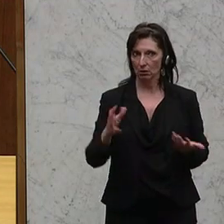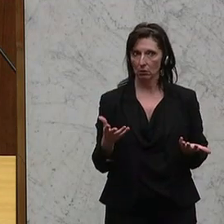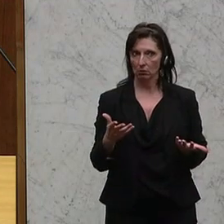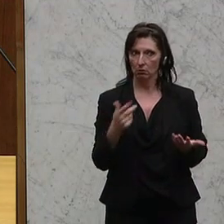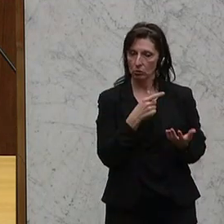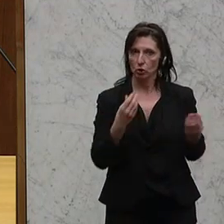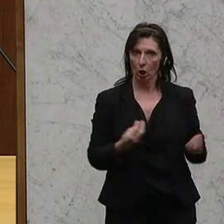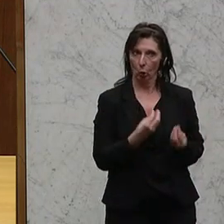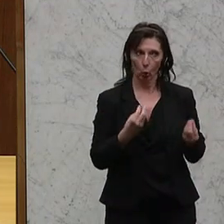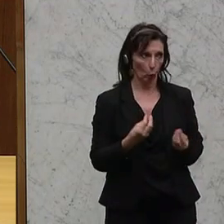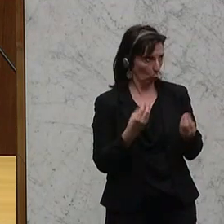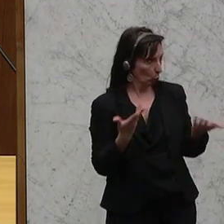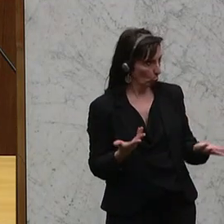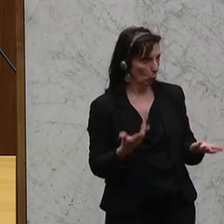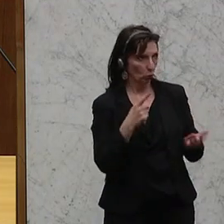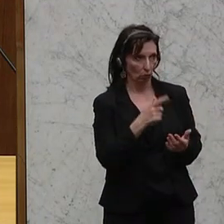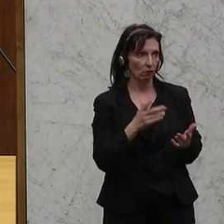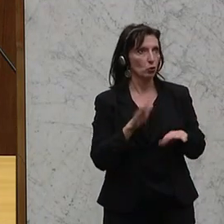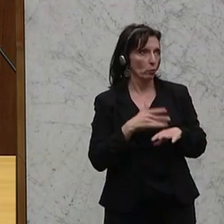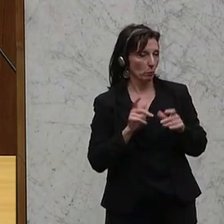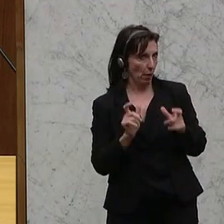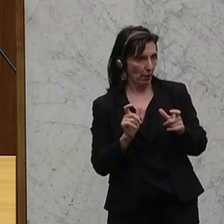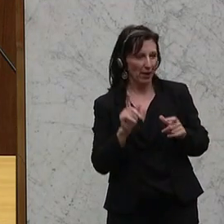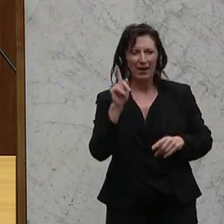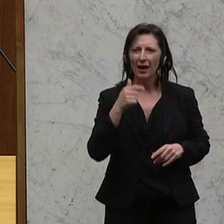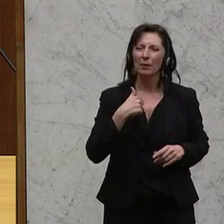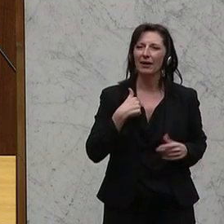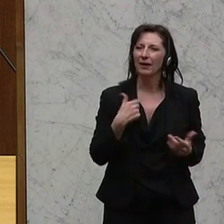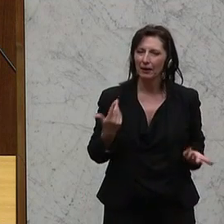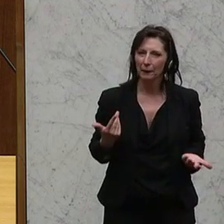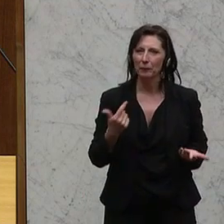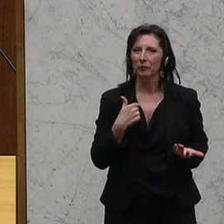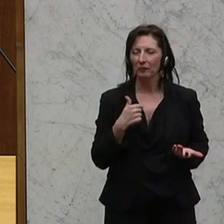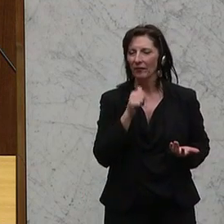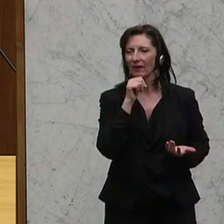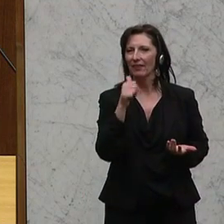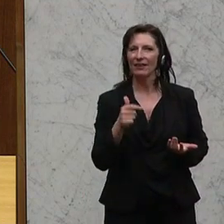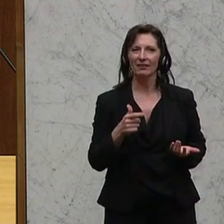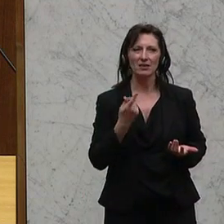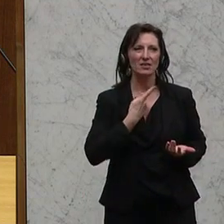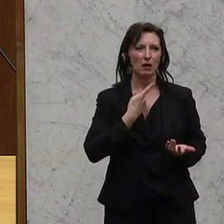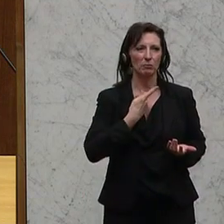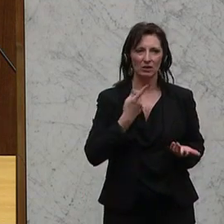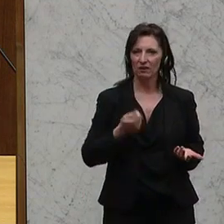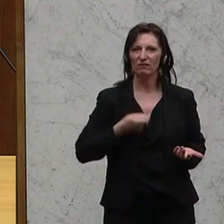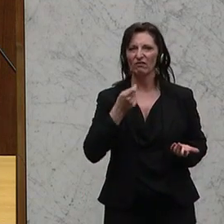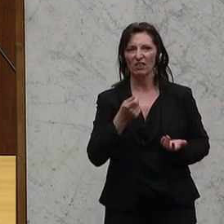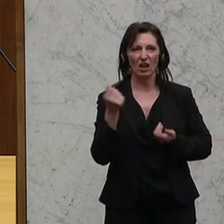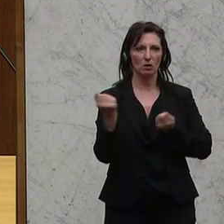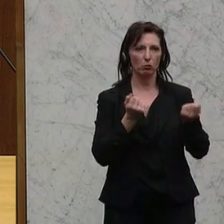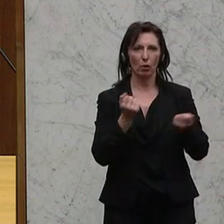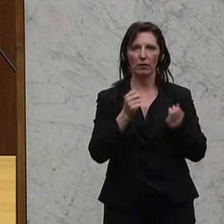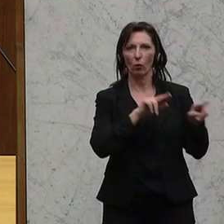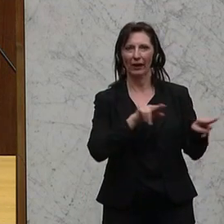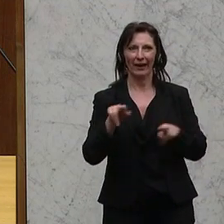Begründung, wenn es da eine gewisse Blockade gibt, ja. Aber ich will ja, ich bin ja nicht, ich bin ja nicht der finanzpolitische und